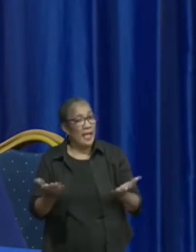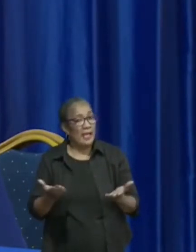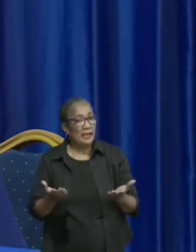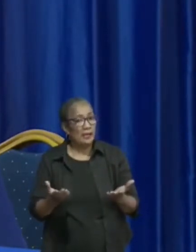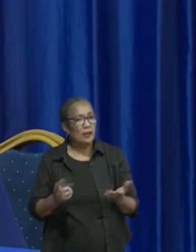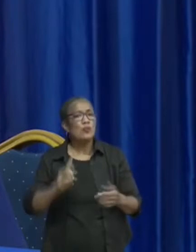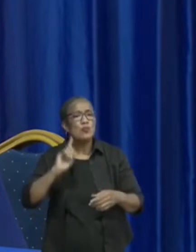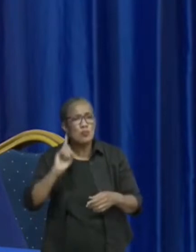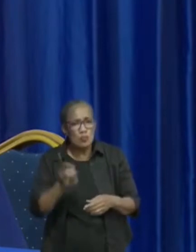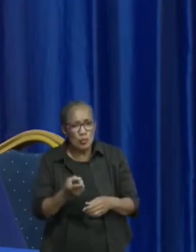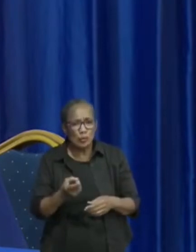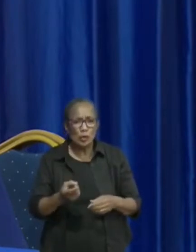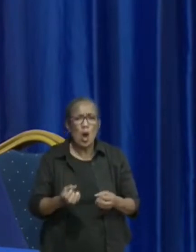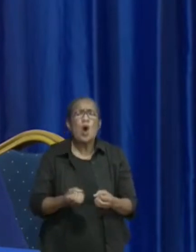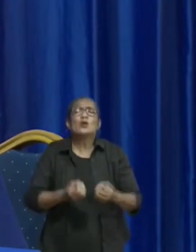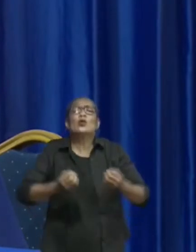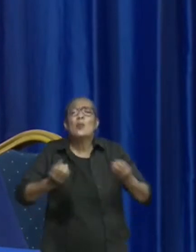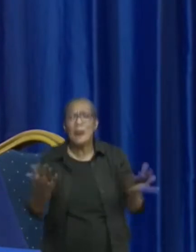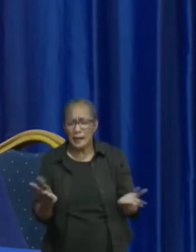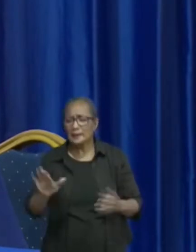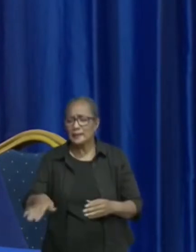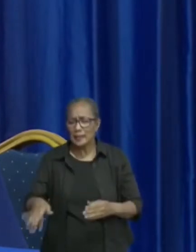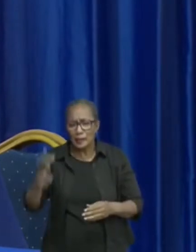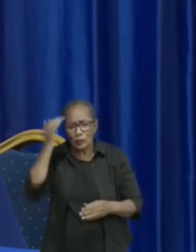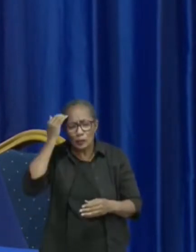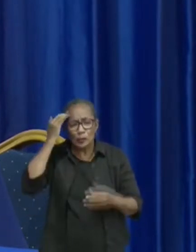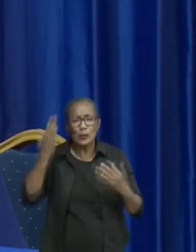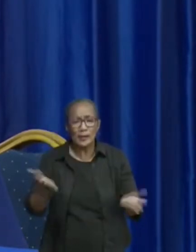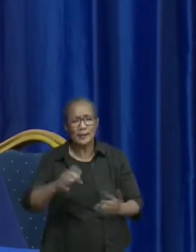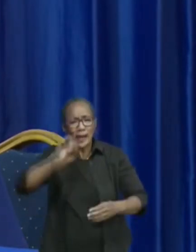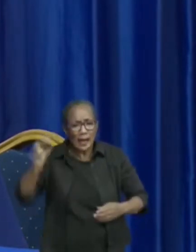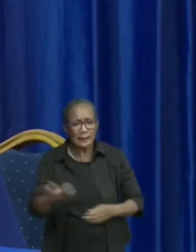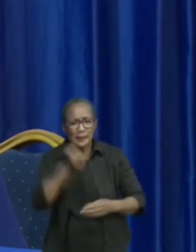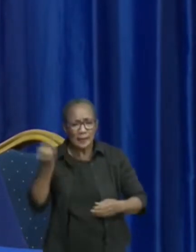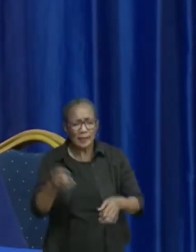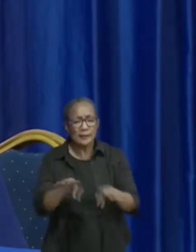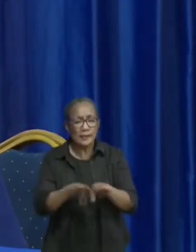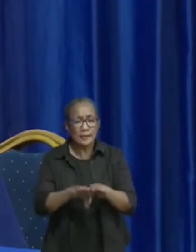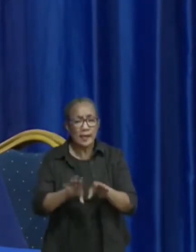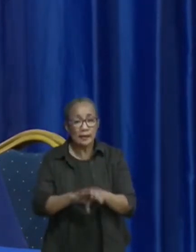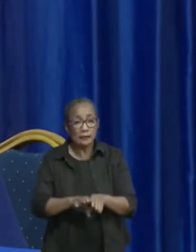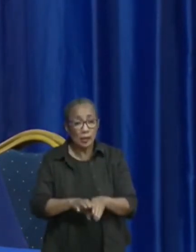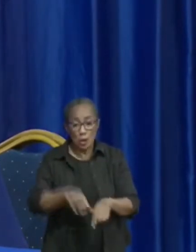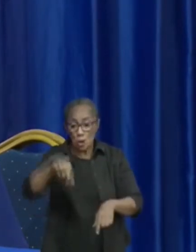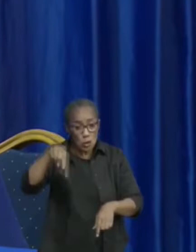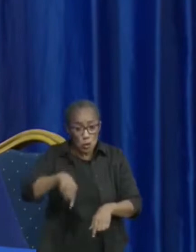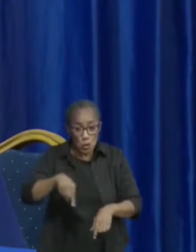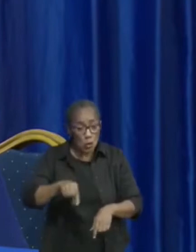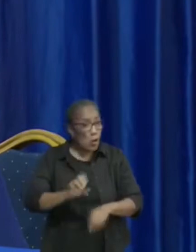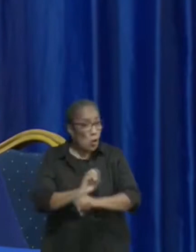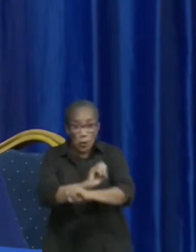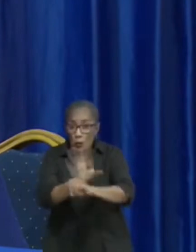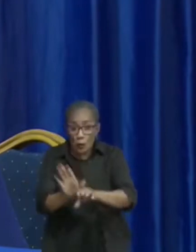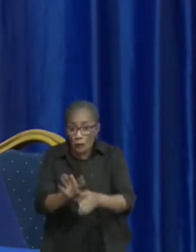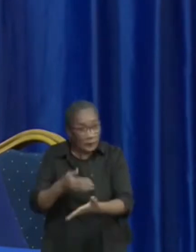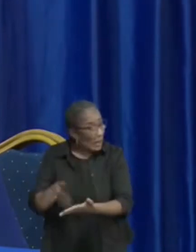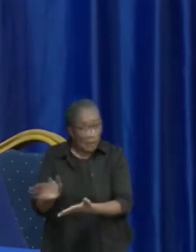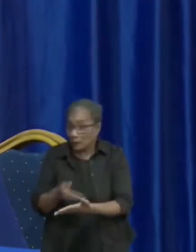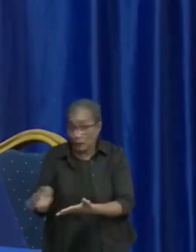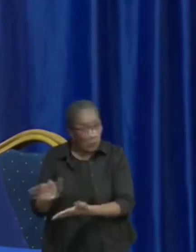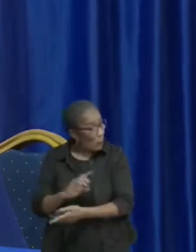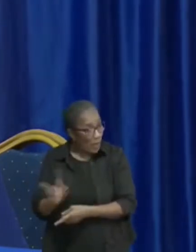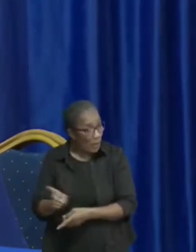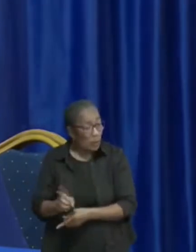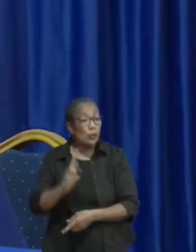automatisme wordt voor de kinderen. Het is niet, covid gaat voorlopig niet weg, dus we moeten